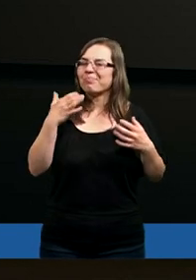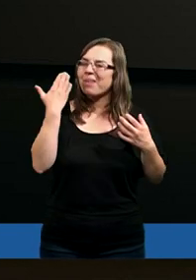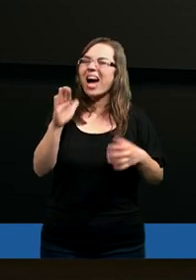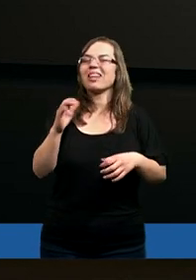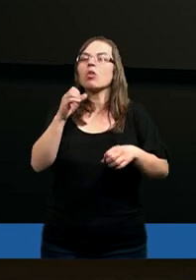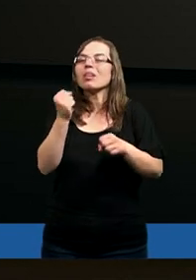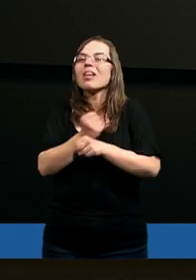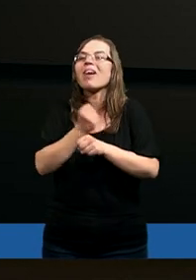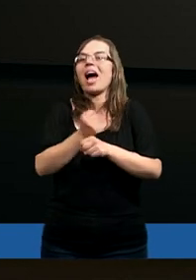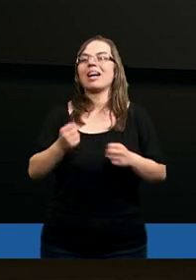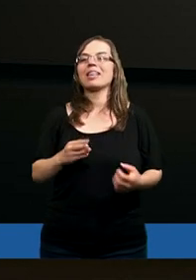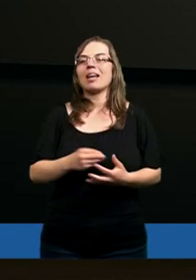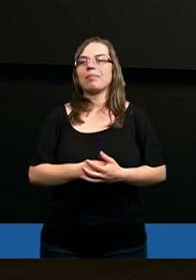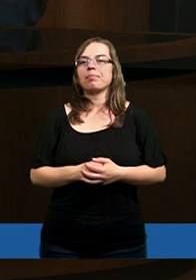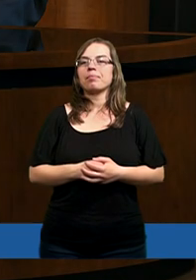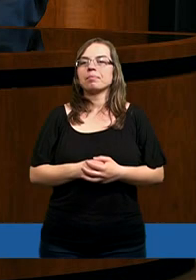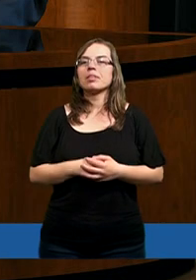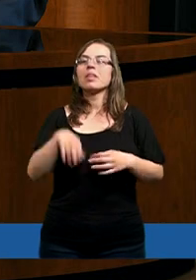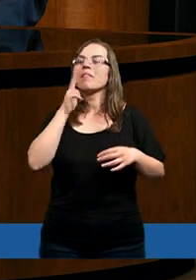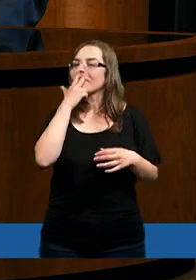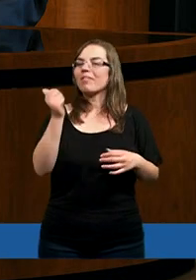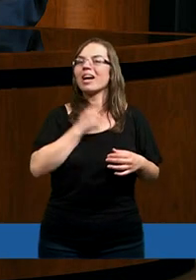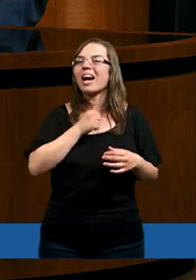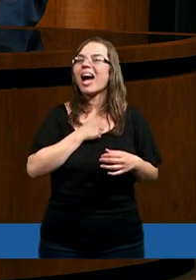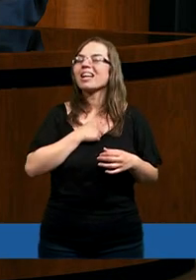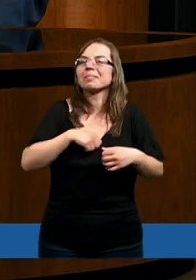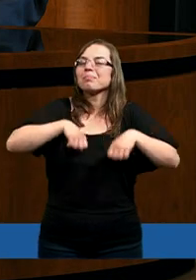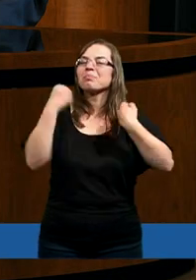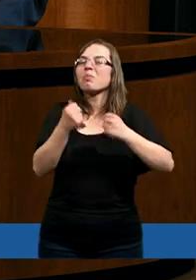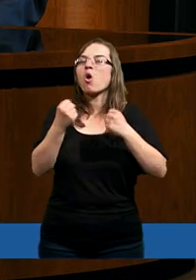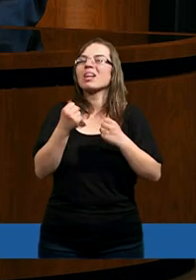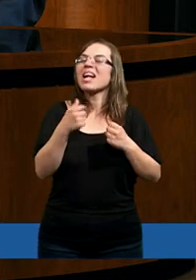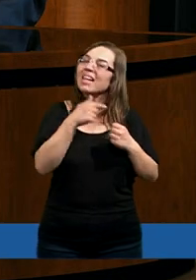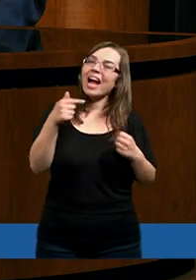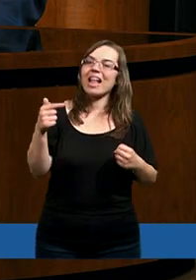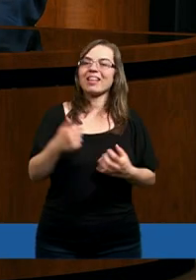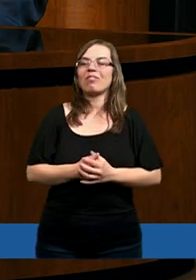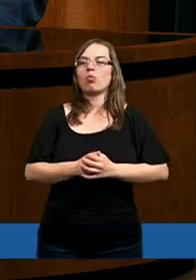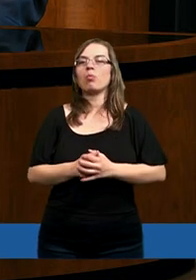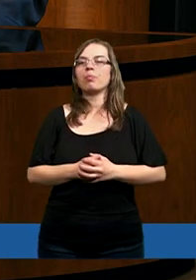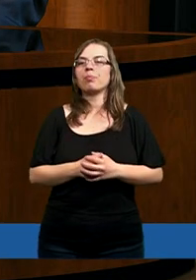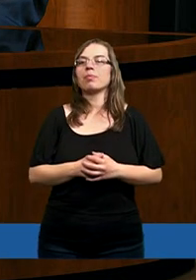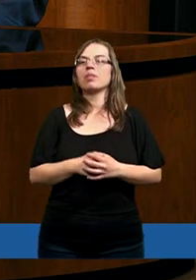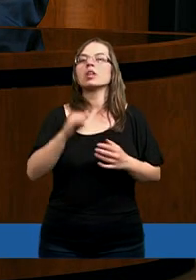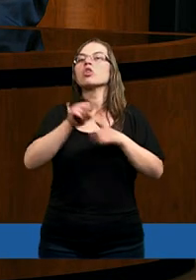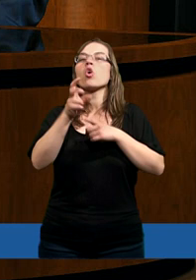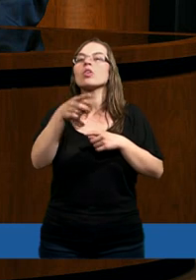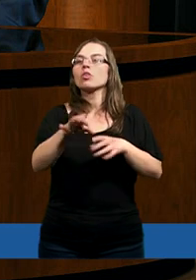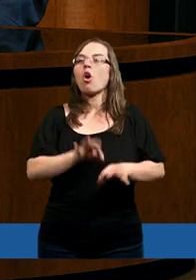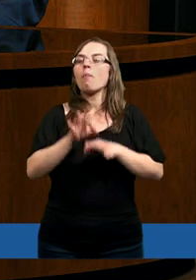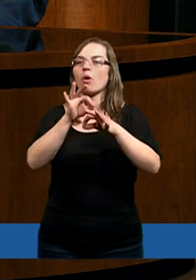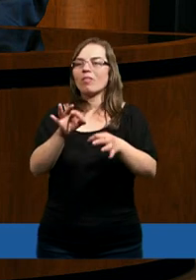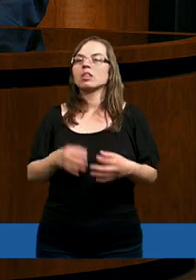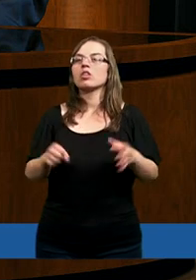naprawdę, chleb codzienny byśmy powiedzieli. I zarazem mówimy o kościele chrześcijańskim. No do czego to